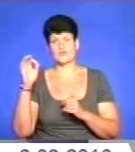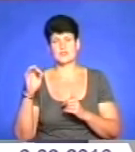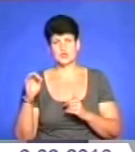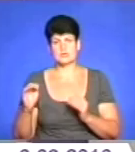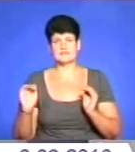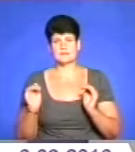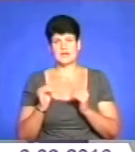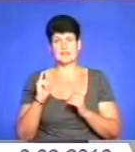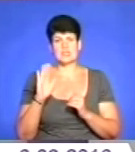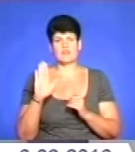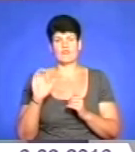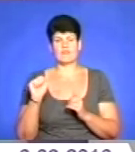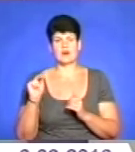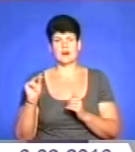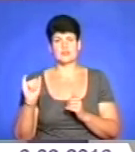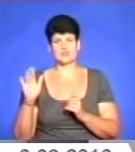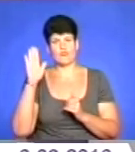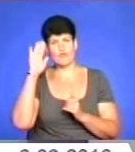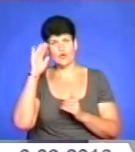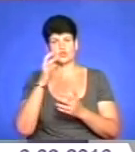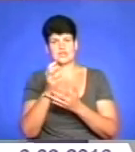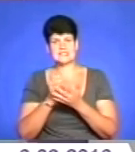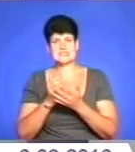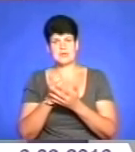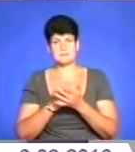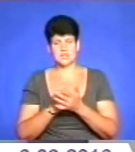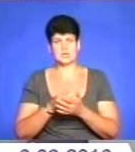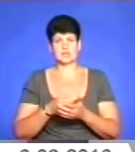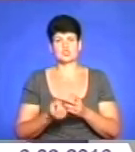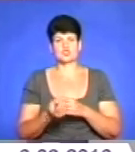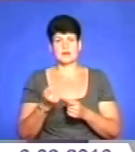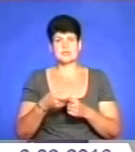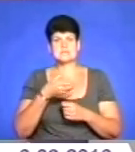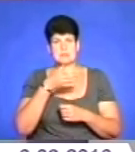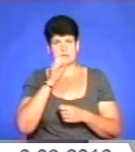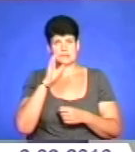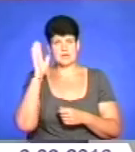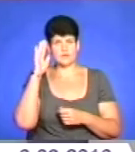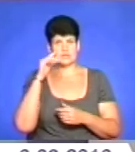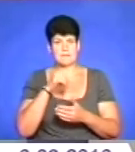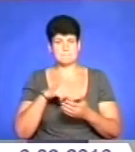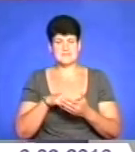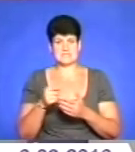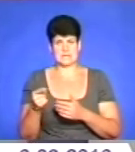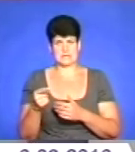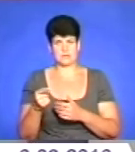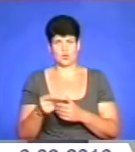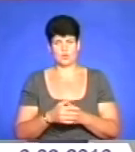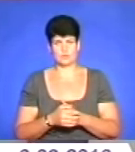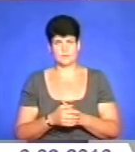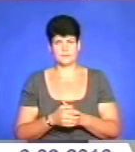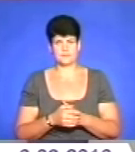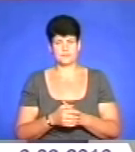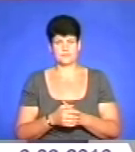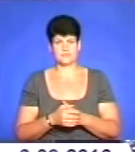в Івачівських водозабірних джерелах. А це ж питна вода, господарська і питна вода для міста Тернополя, в тому числі, чи в